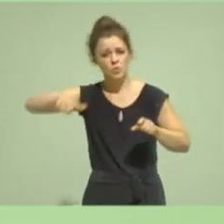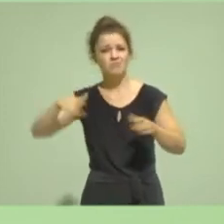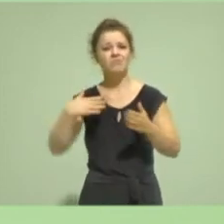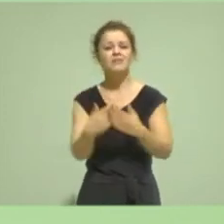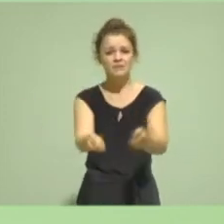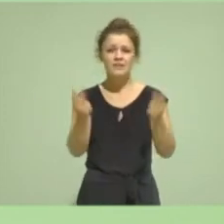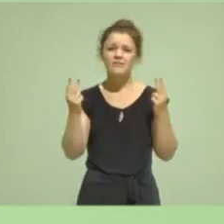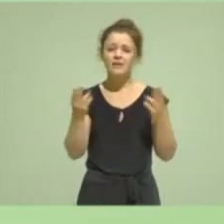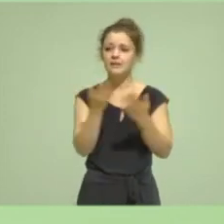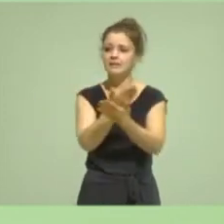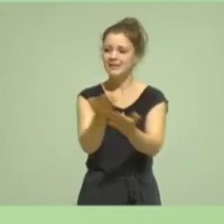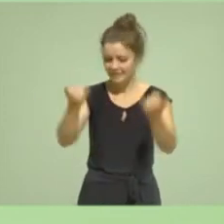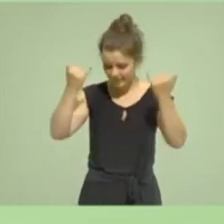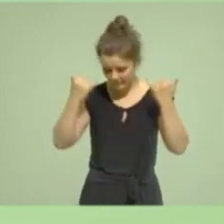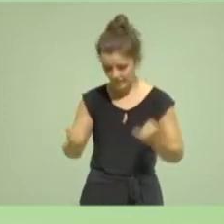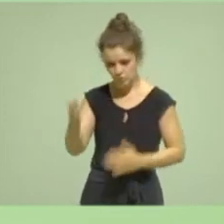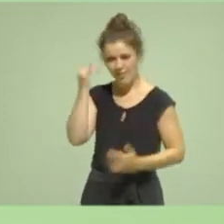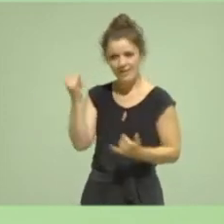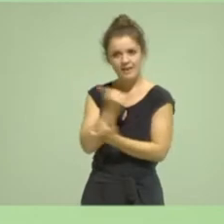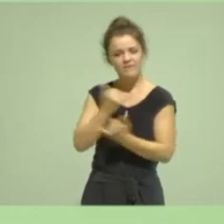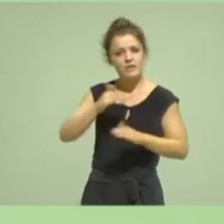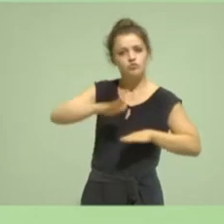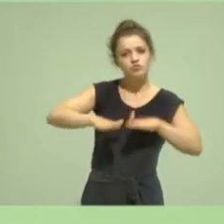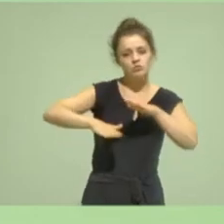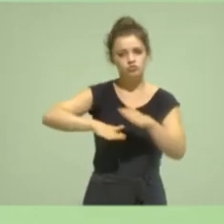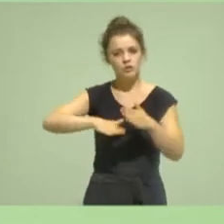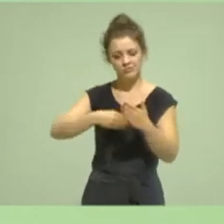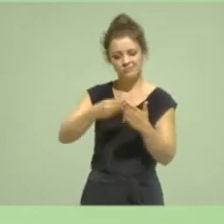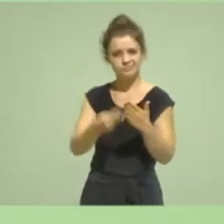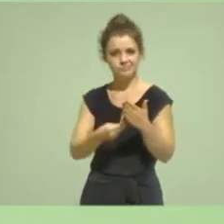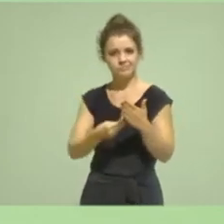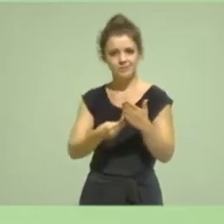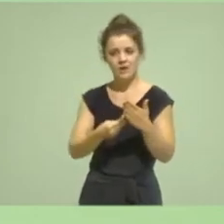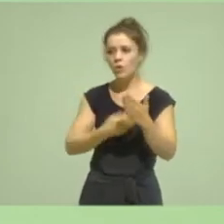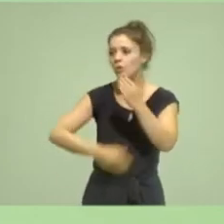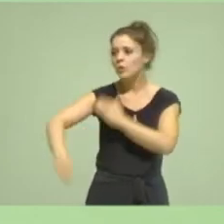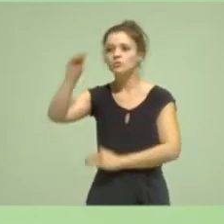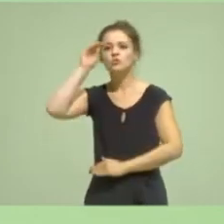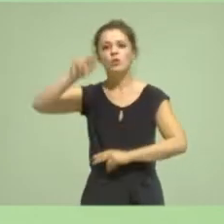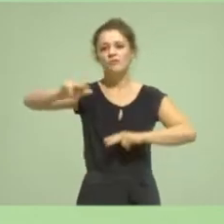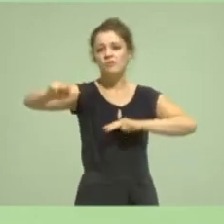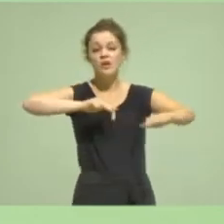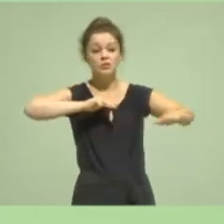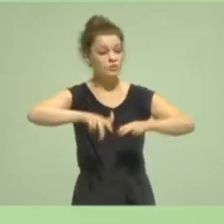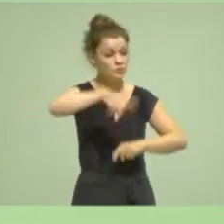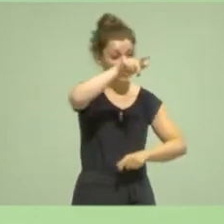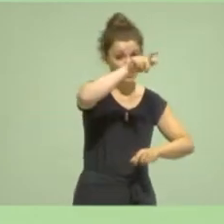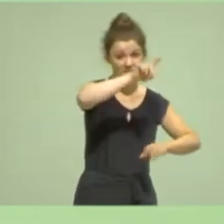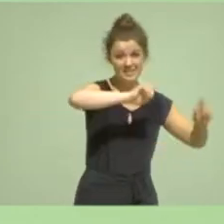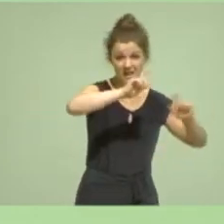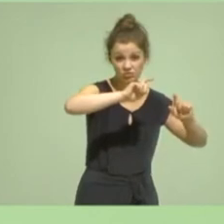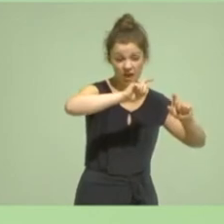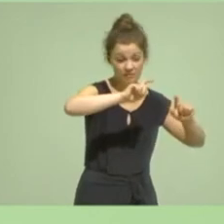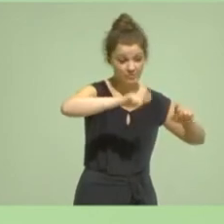wichtig, wie wir jetzt anlegen, wie wir ein Wirtschaften der Zukunft auch im Zusammenspiel zwischen Gesellschaft, zwischen